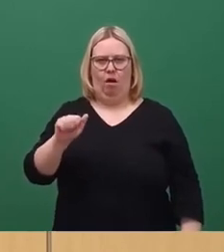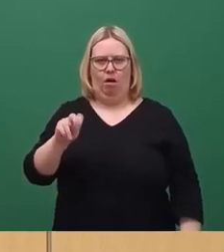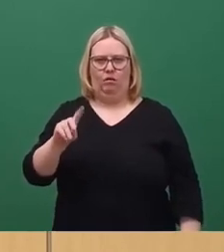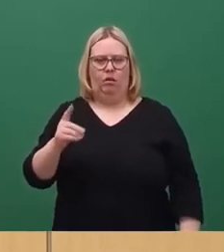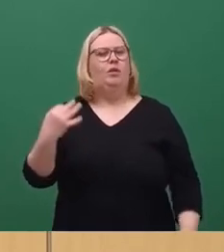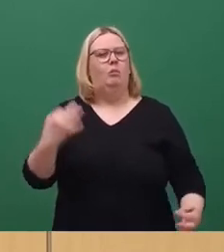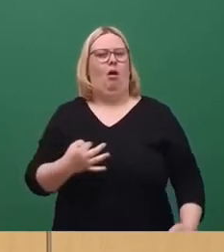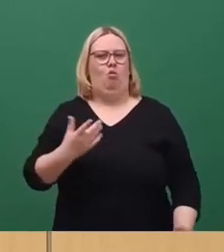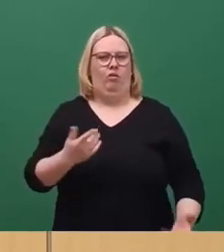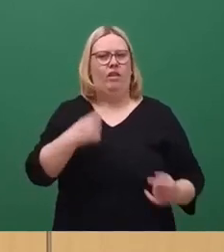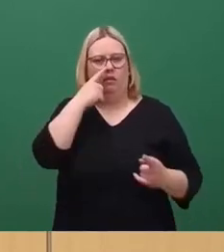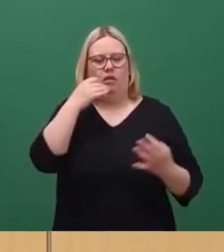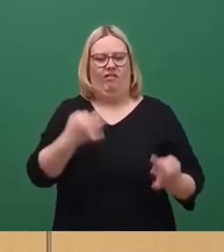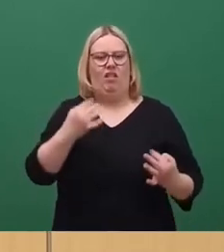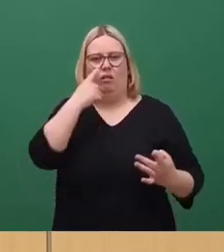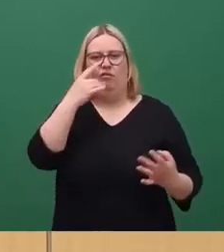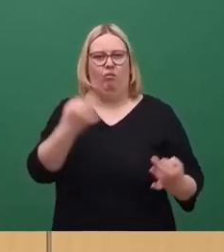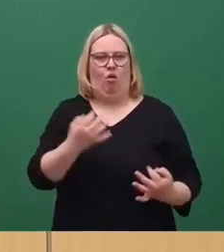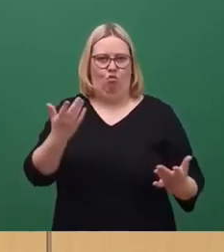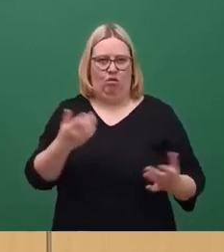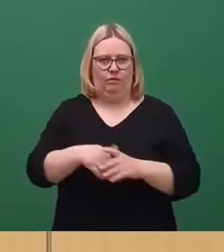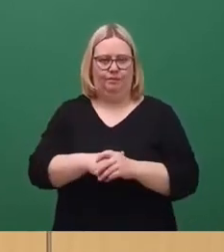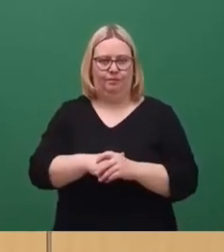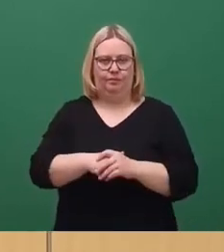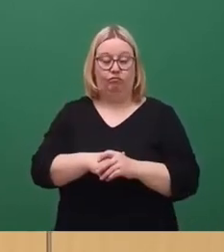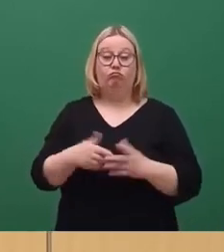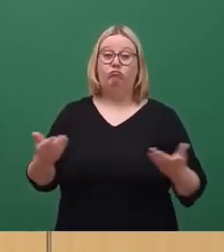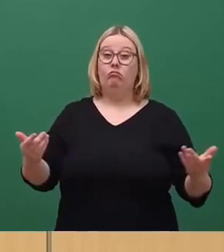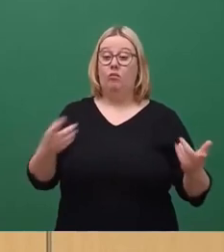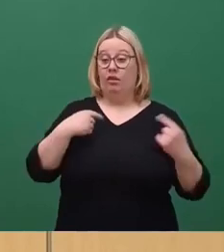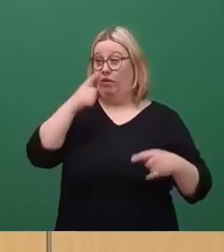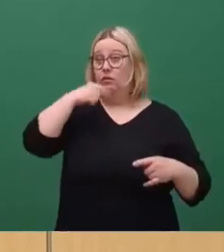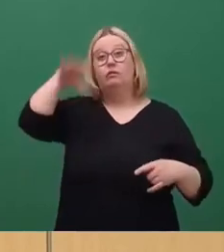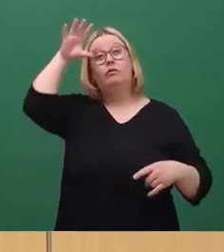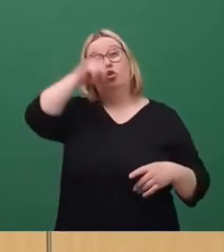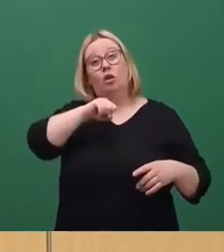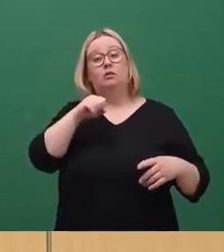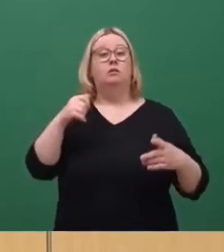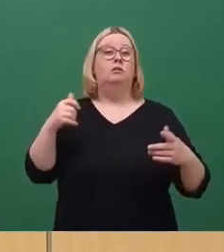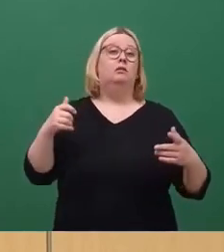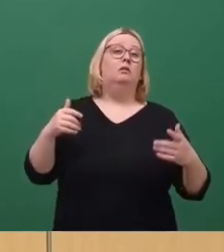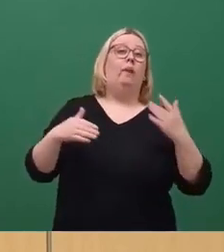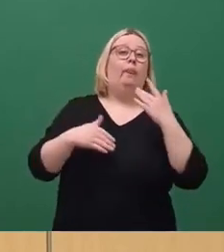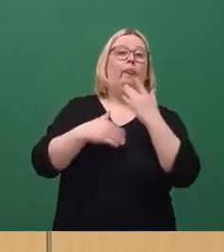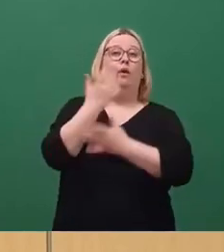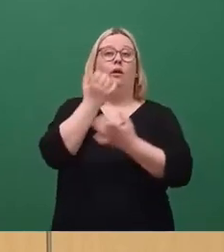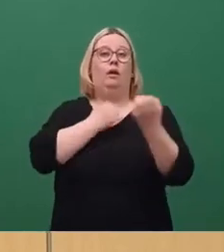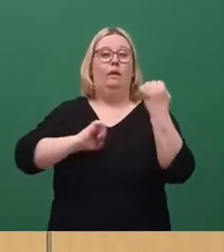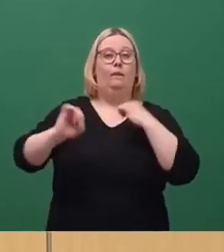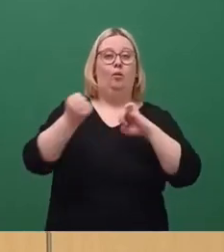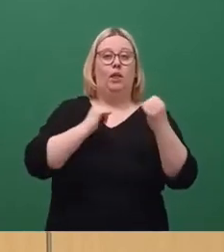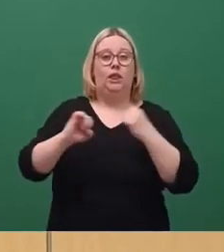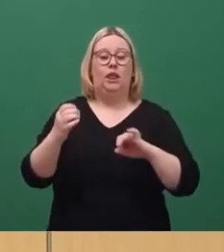werden. Meine Damen und Herren, wenn man jetzt all das verstanden hat, das mit der neuen Mobilität